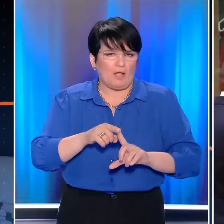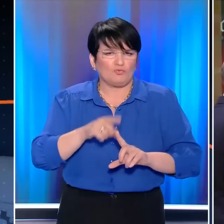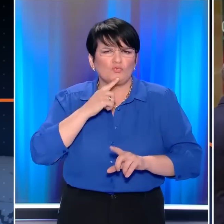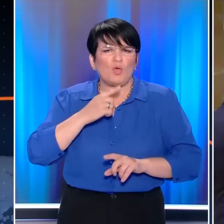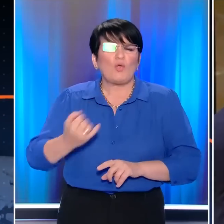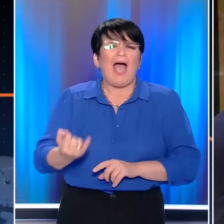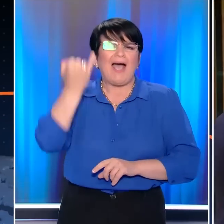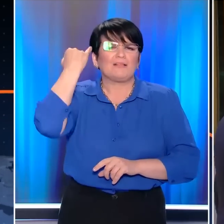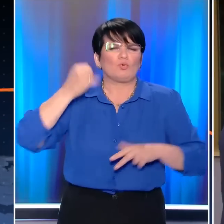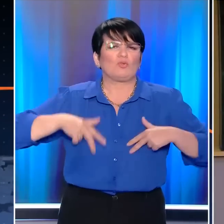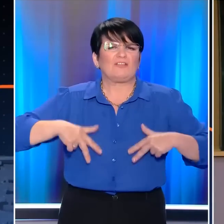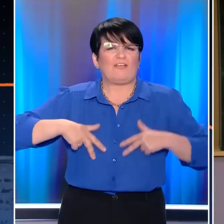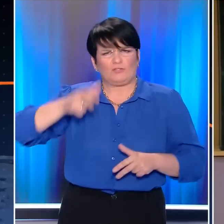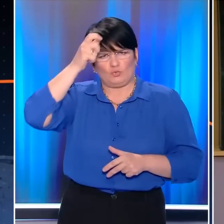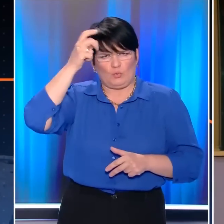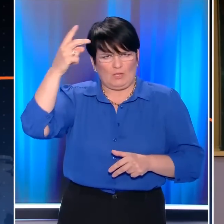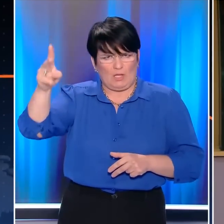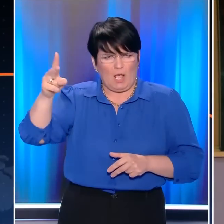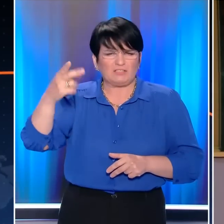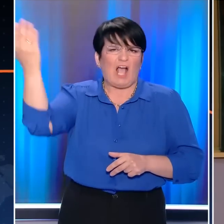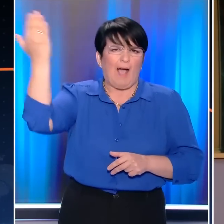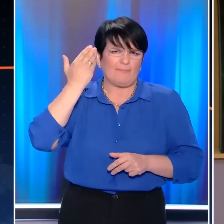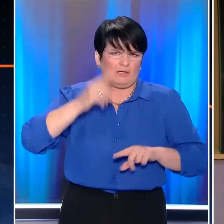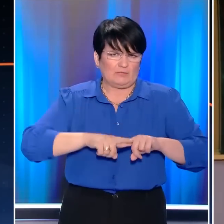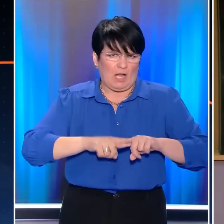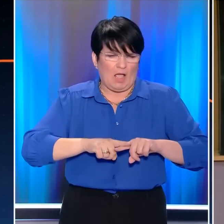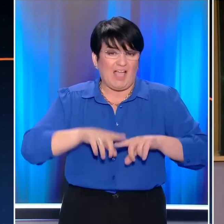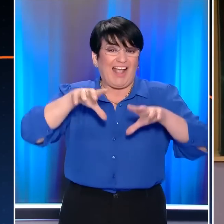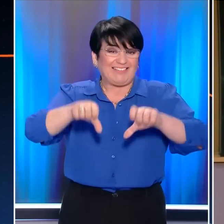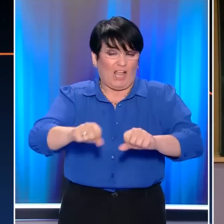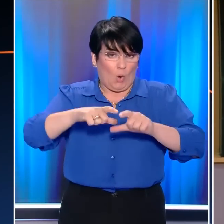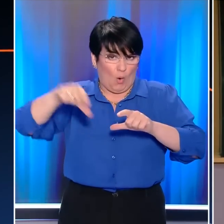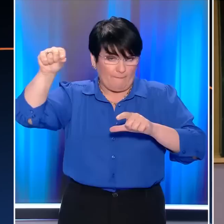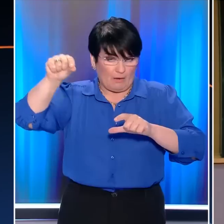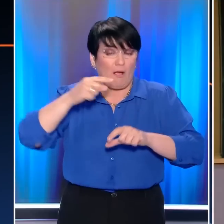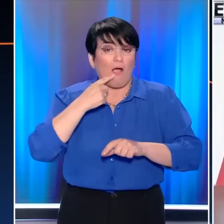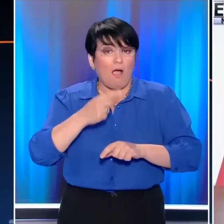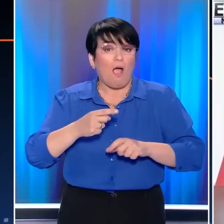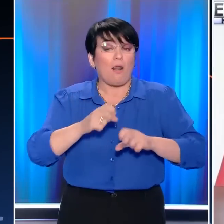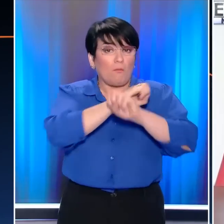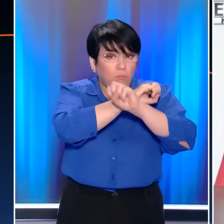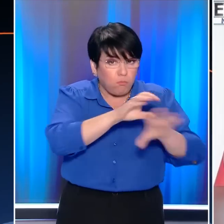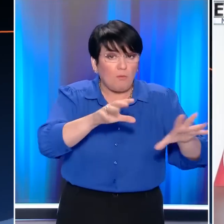από τον Αντιπρόεδρο της Τουρκικής Κυβέρνησης, Φουάτο Κτάι, μπορεί να έγιναν στα κατεχόμενα, αλλά είχαν ακουστεί ως τις Βρυξέλλες.